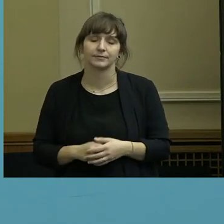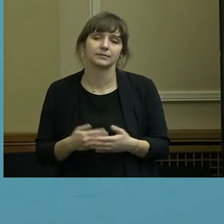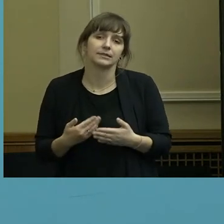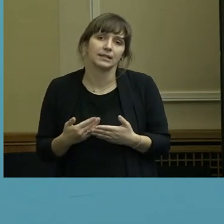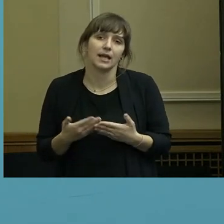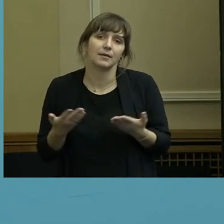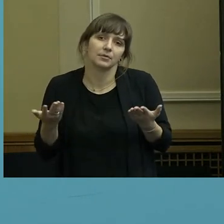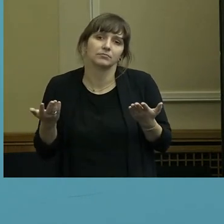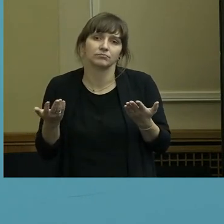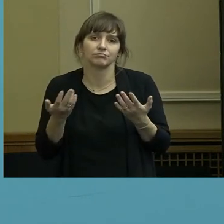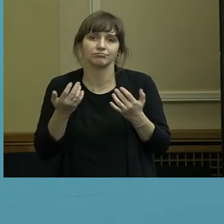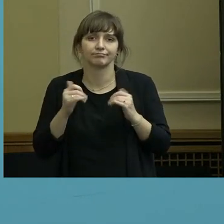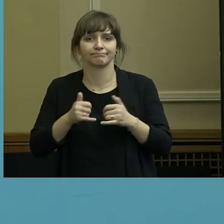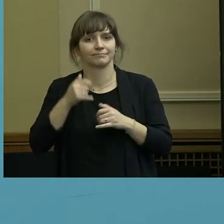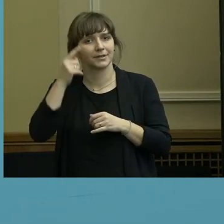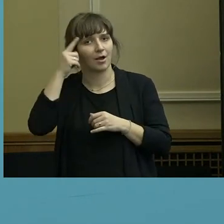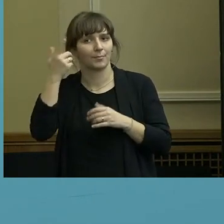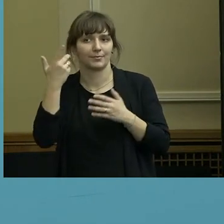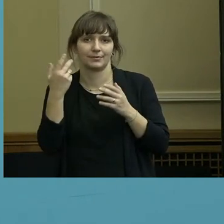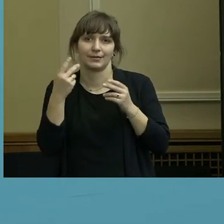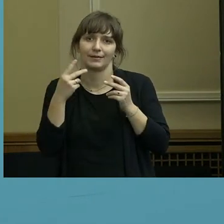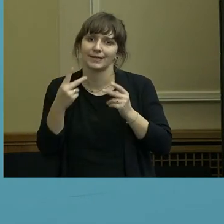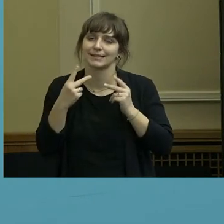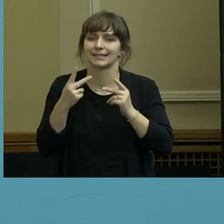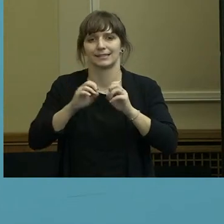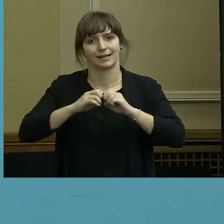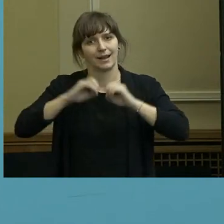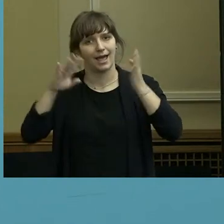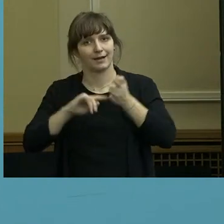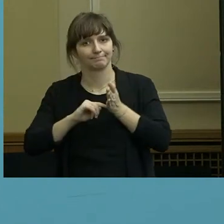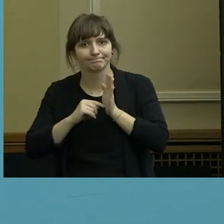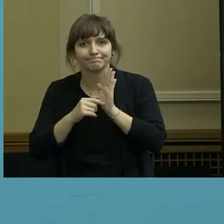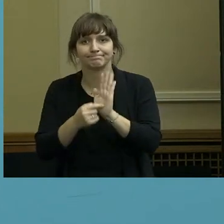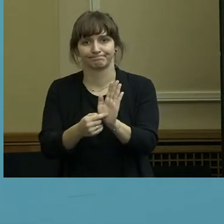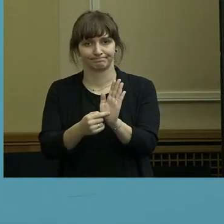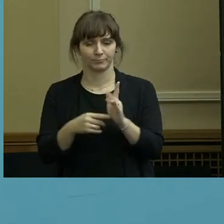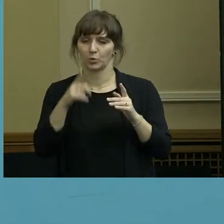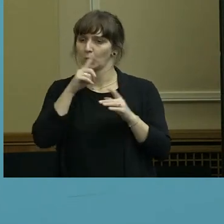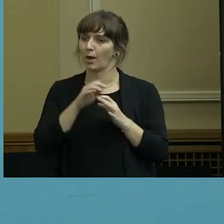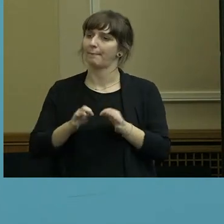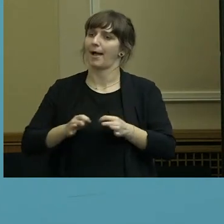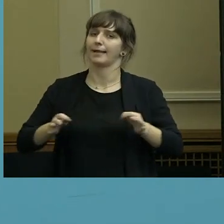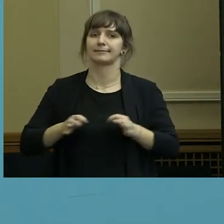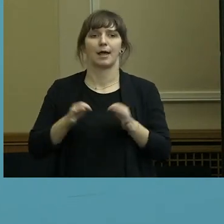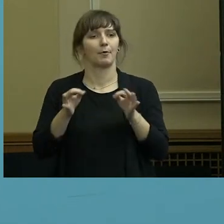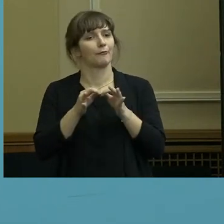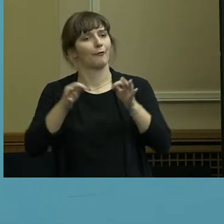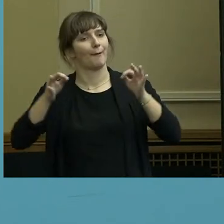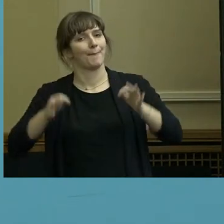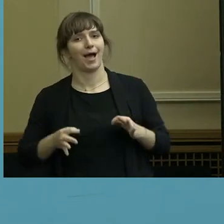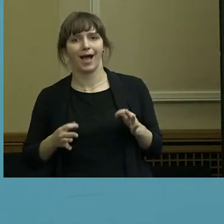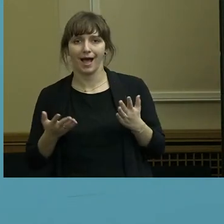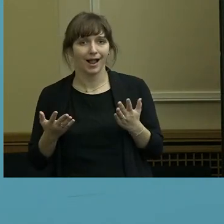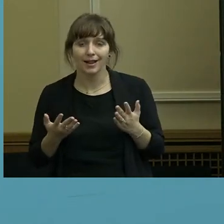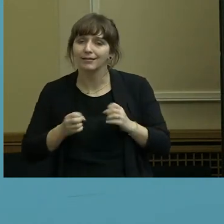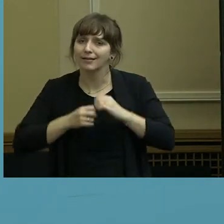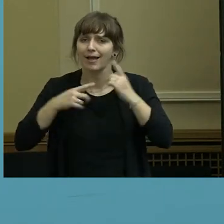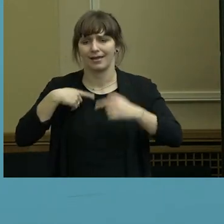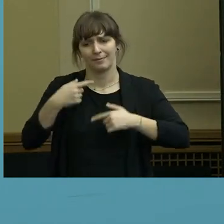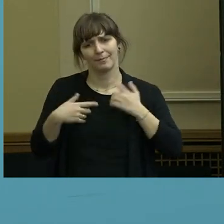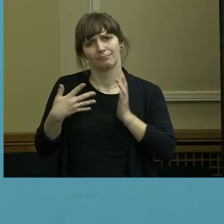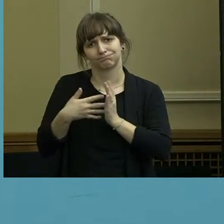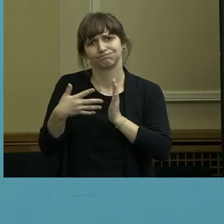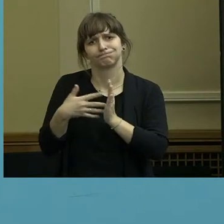glaube, dass es wichtig ist, hier klarzumachen, dass es sich dabei nicht um eine formale Maßnahme handelt, sondern natürlich muss das immer auch überprüft werden.